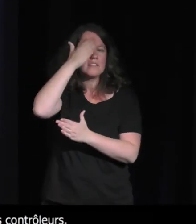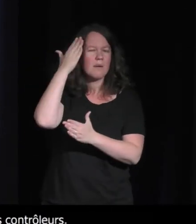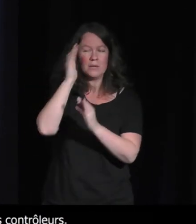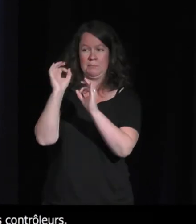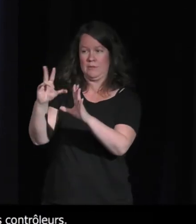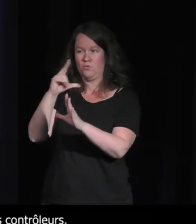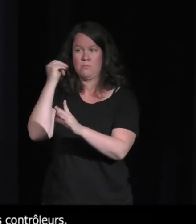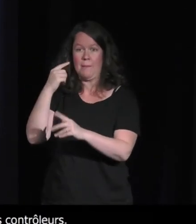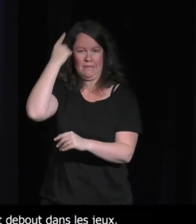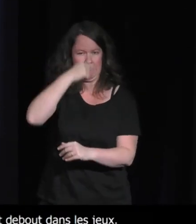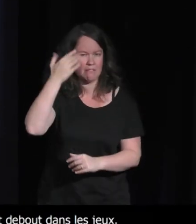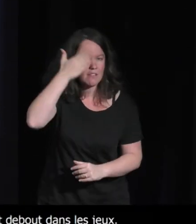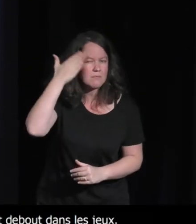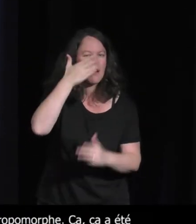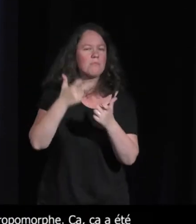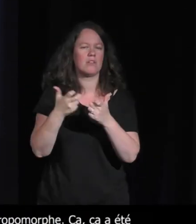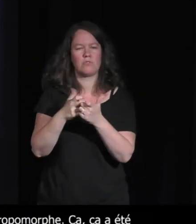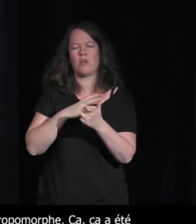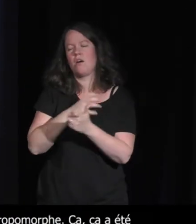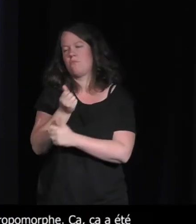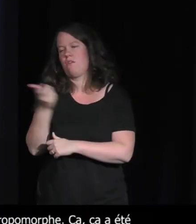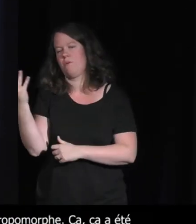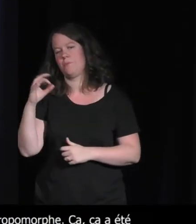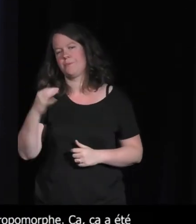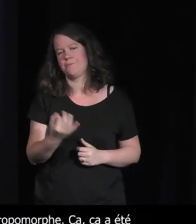il y a eu ça par exemple ça a été compliqué quoi